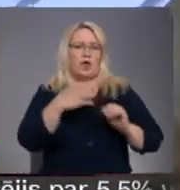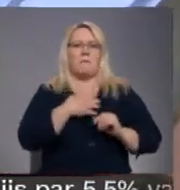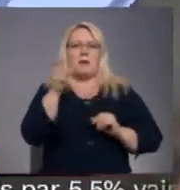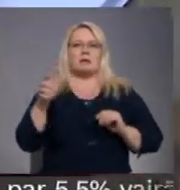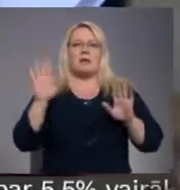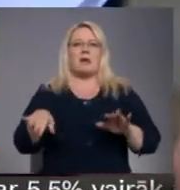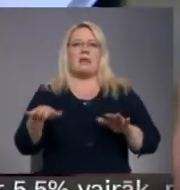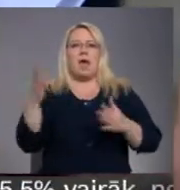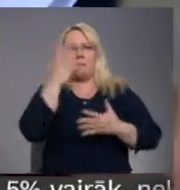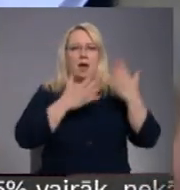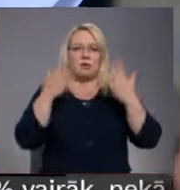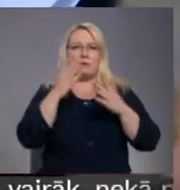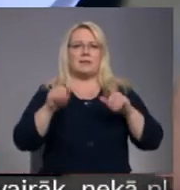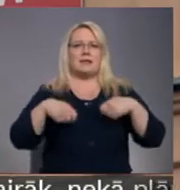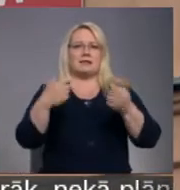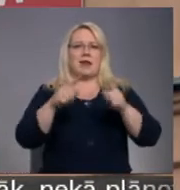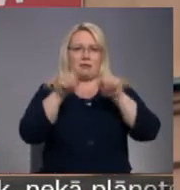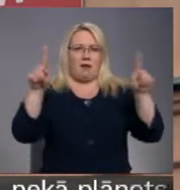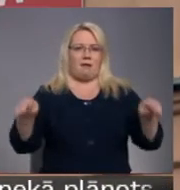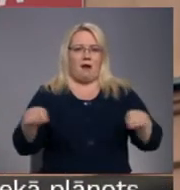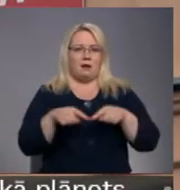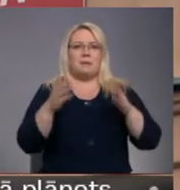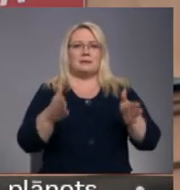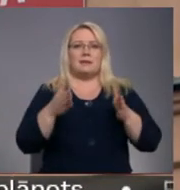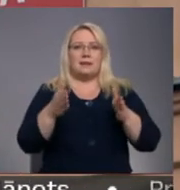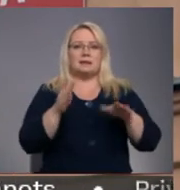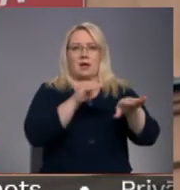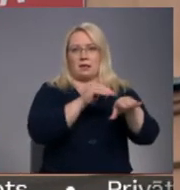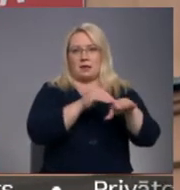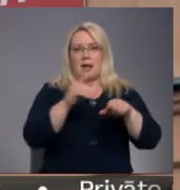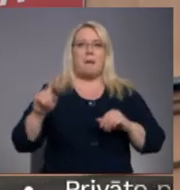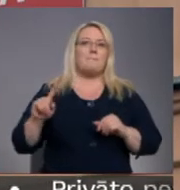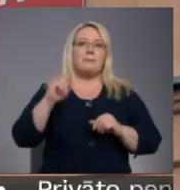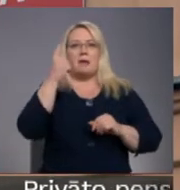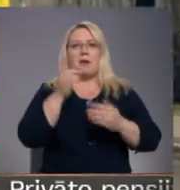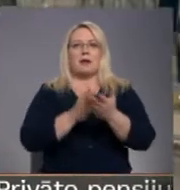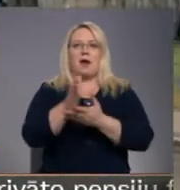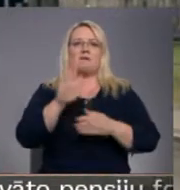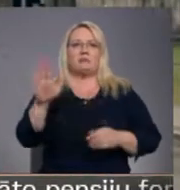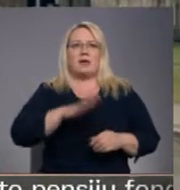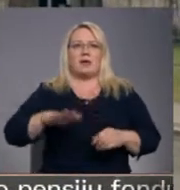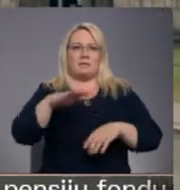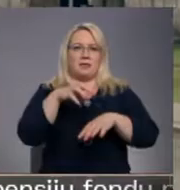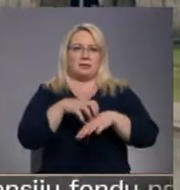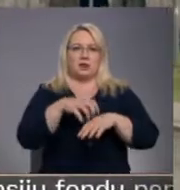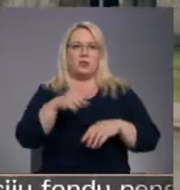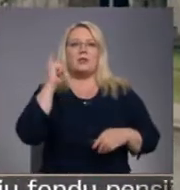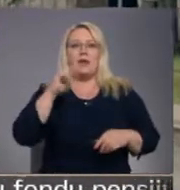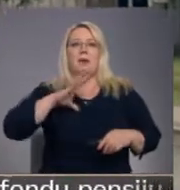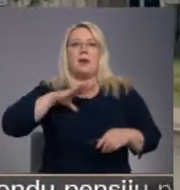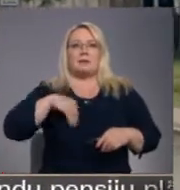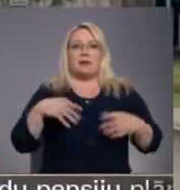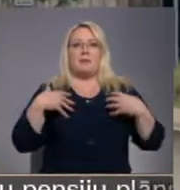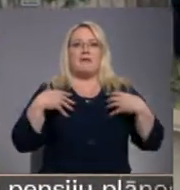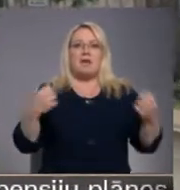neapmaldītos, tiek izsniegta pat kārte. Taču slimnīca vēlreiz atgādina, ka primāri jāvēršas pie sava ģimenes ārsta, un tikai tad, ja